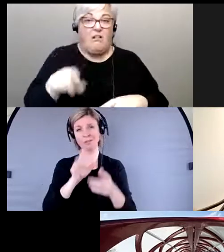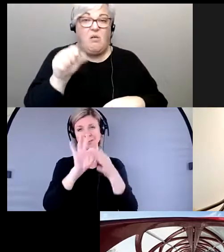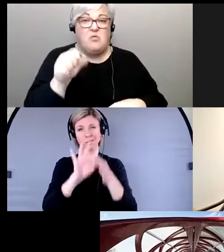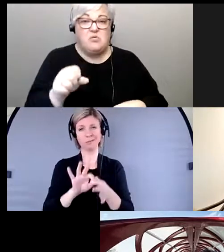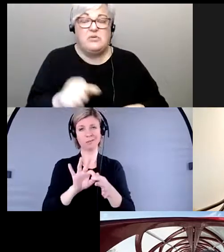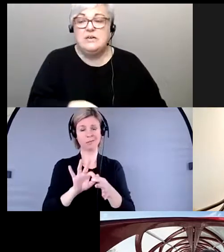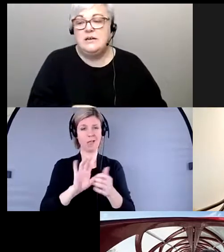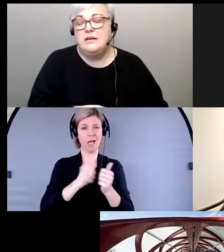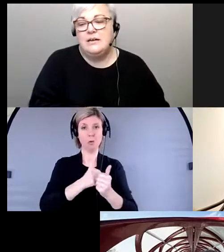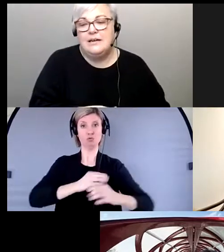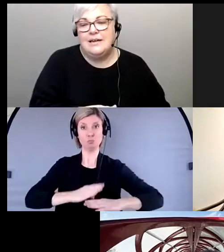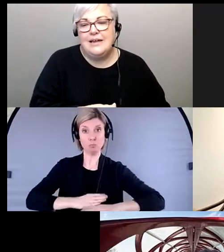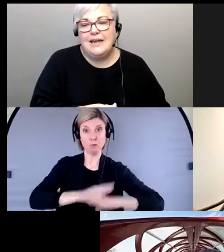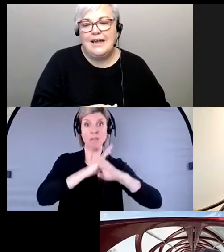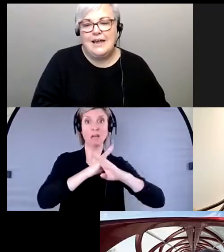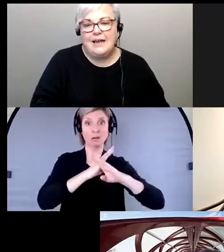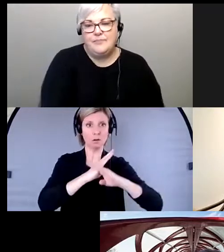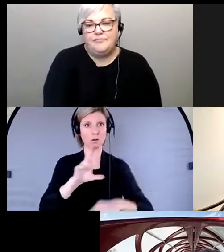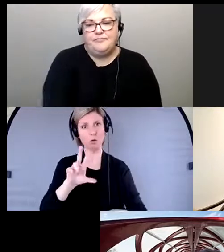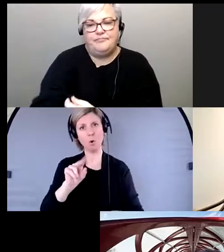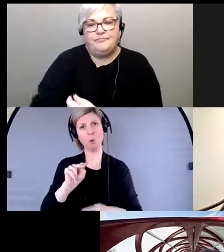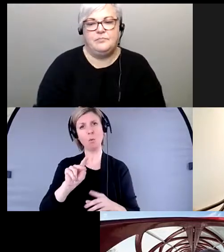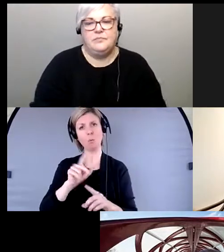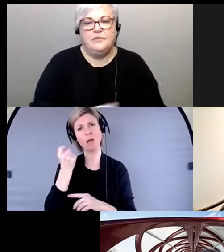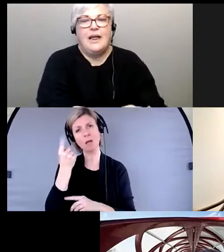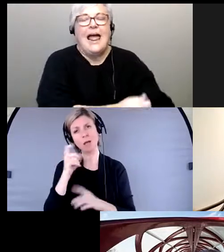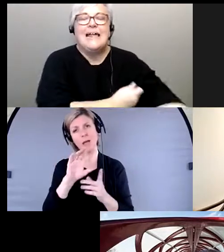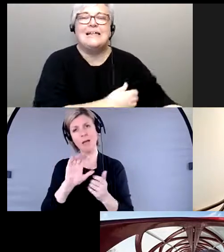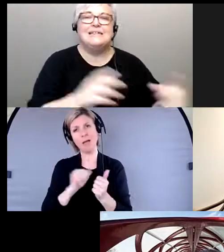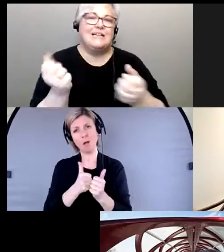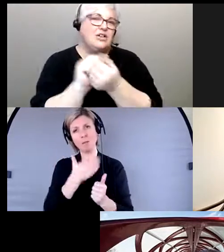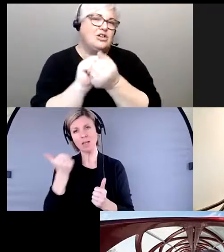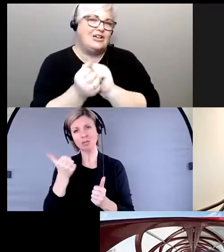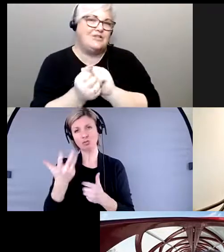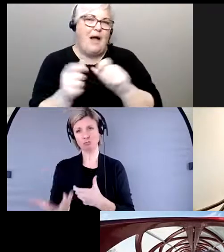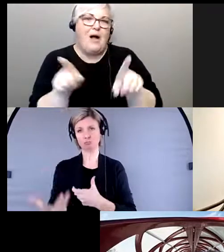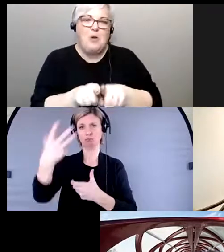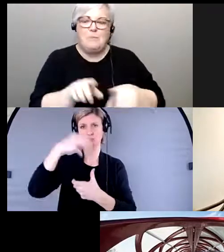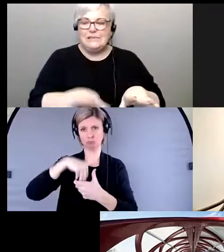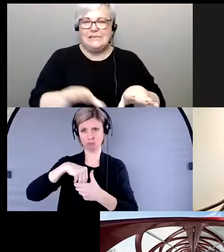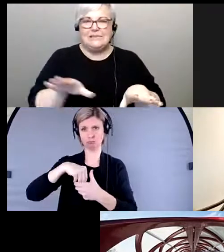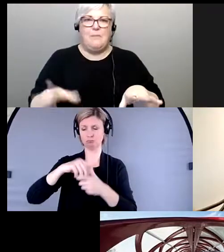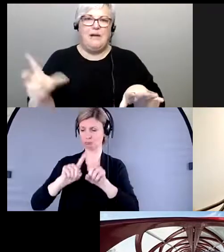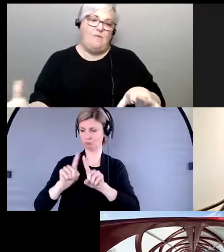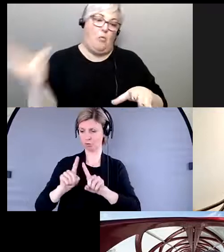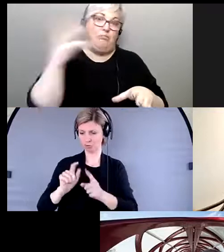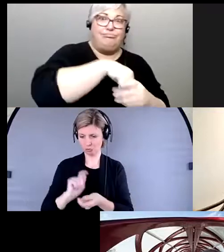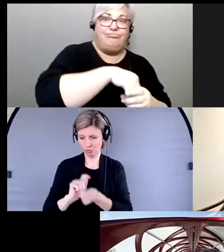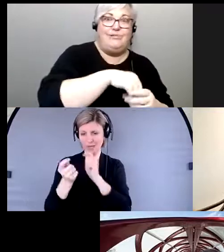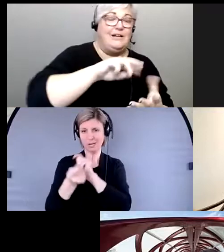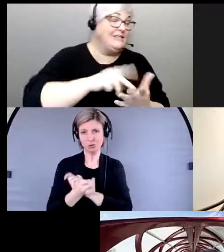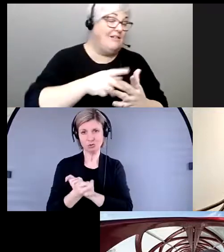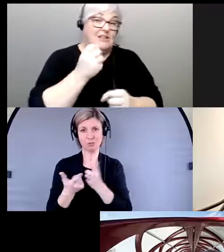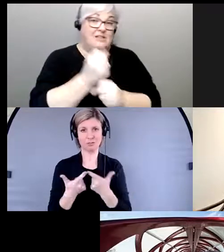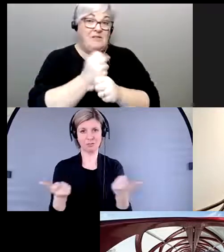prévention et c'est plus une question d'intégrer des changements systémiques à notre travail. Donc, ce n'est pas du travail qui est